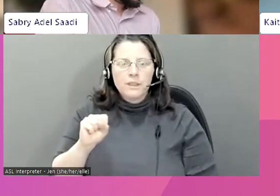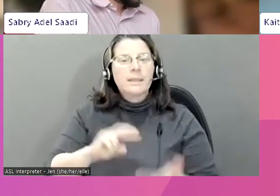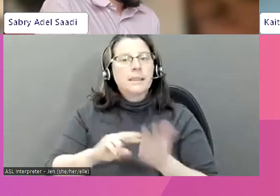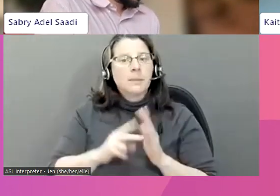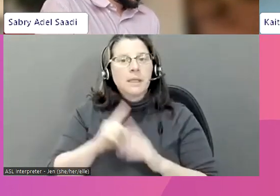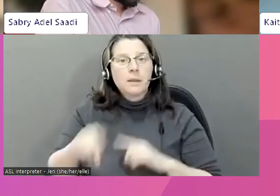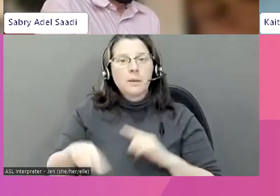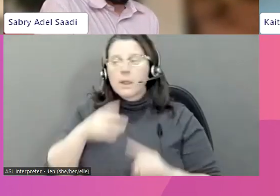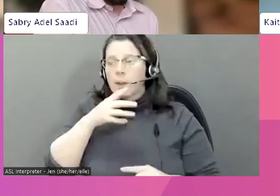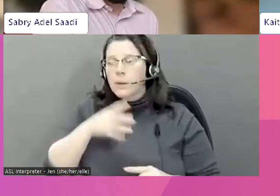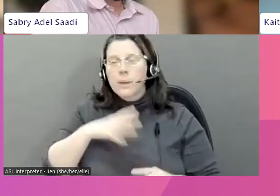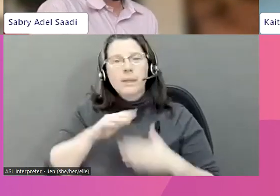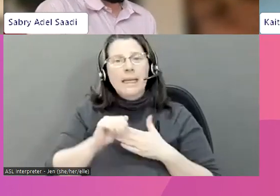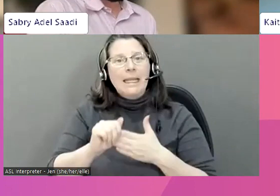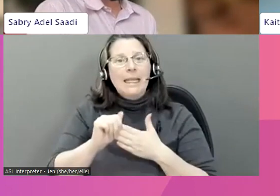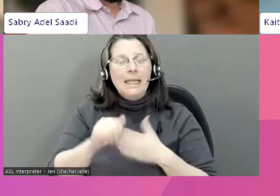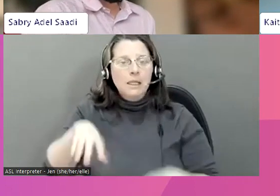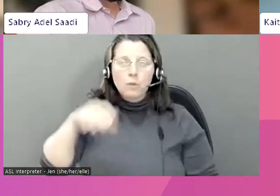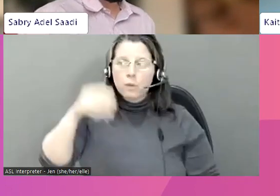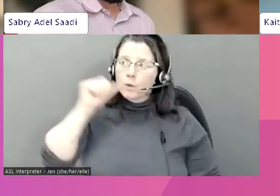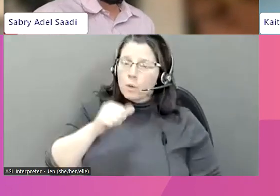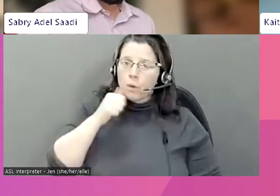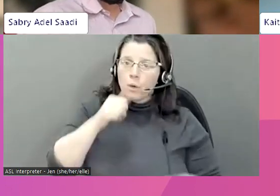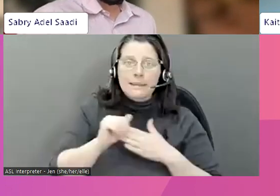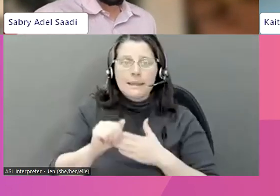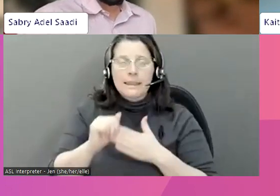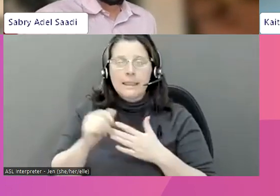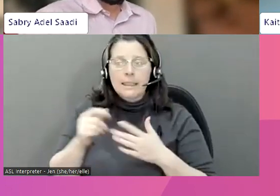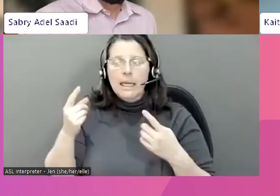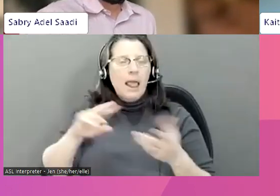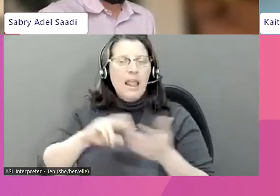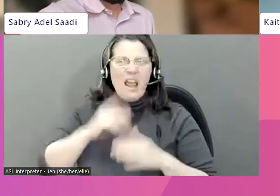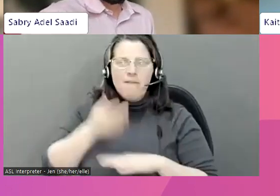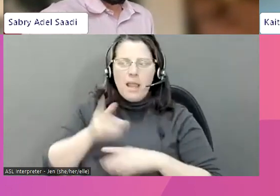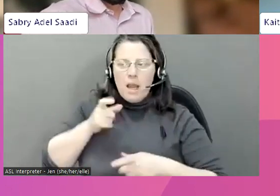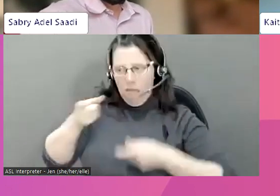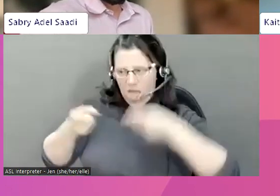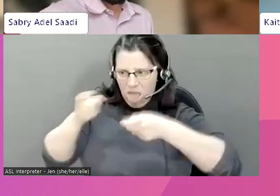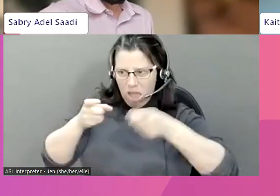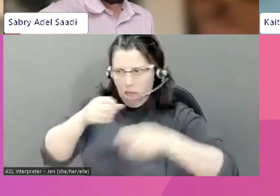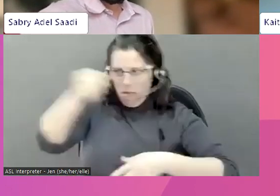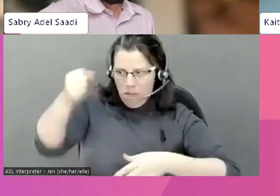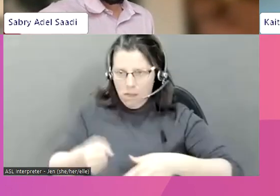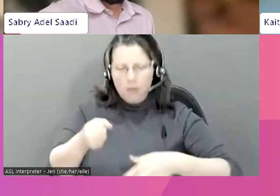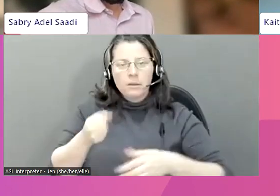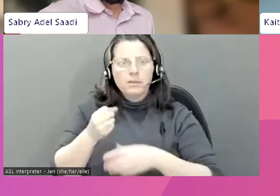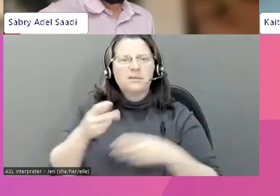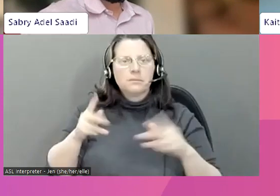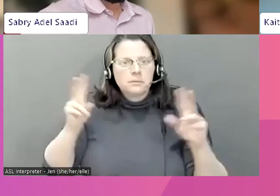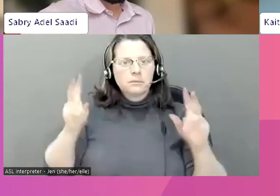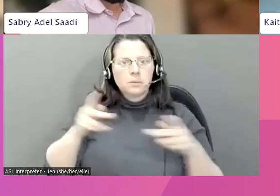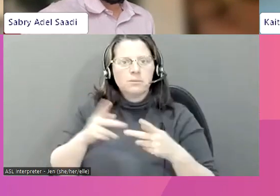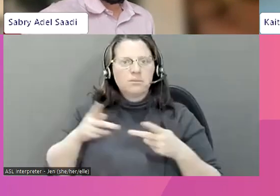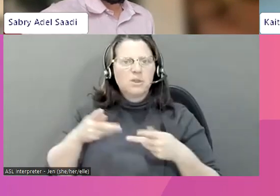seront punies en ligne, surtout les femmes en position de leadership, les jeunes. Je vais vous partager un lien